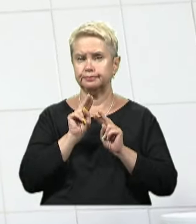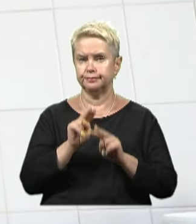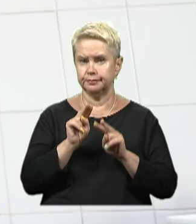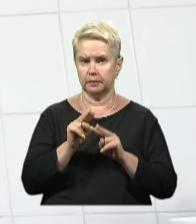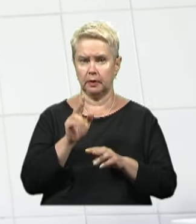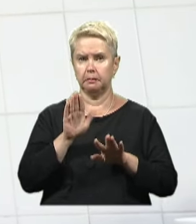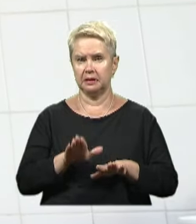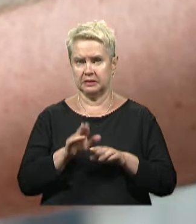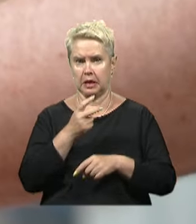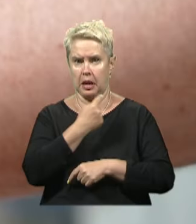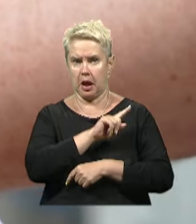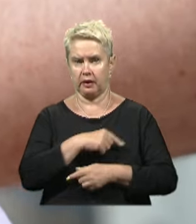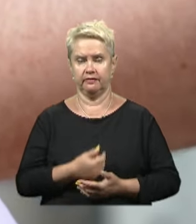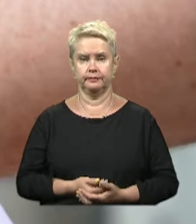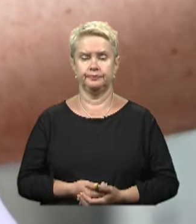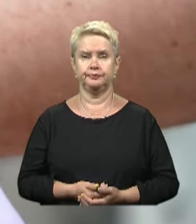наглядом місцевих лікарів.